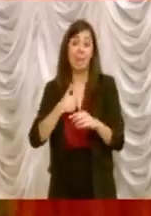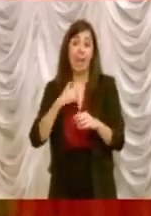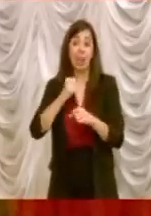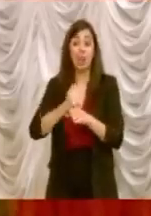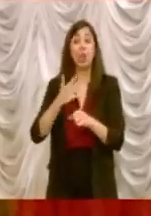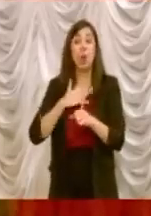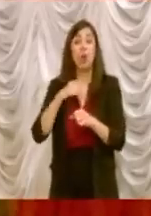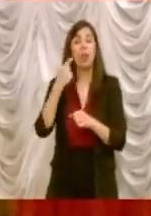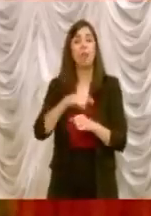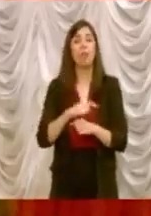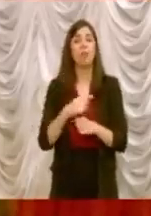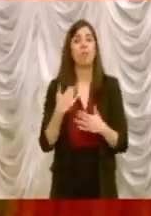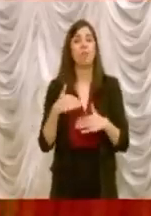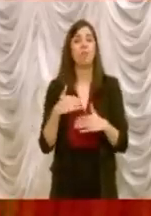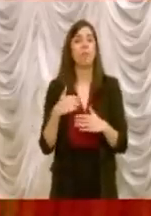punto fondamentale.